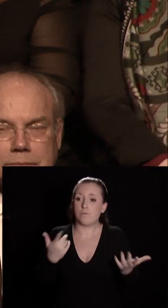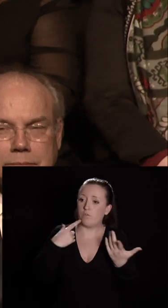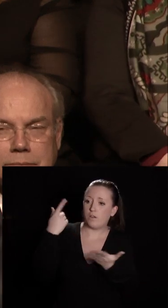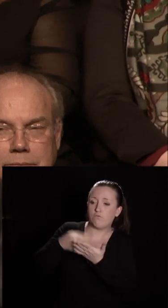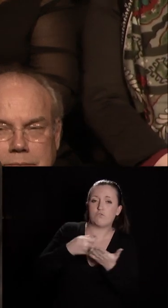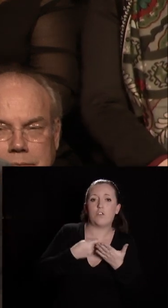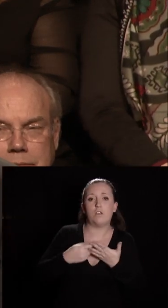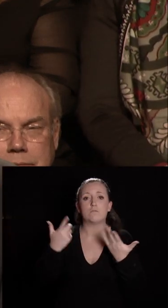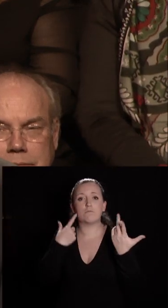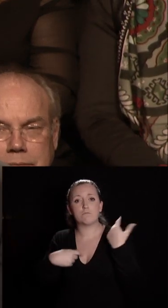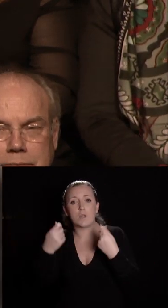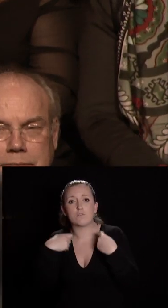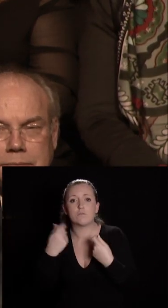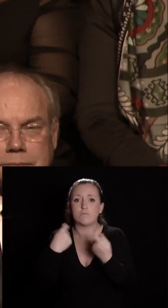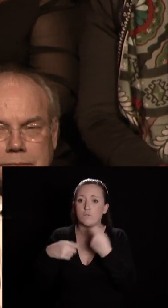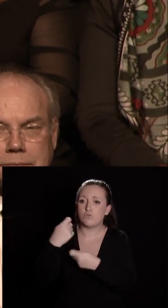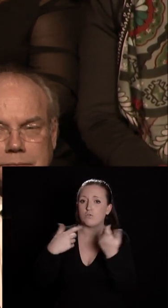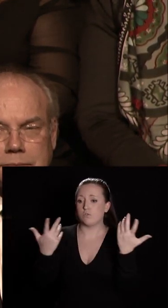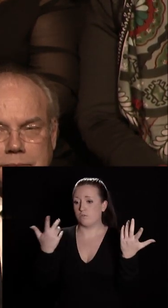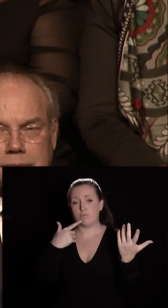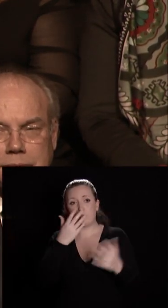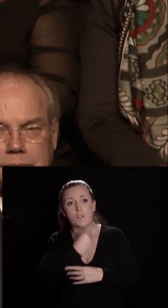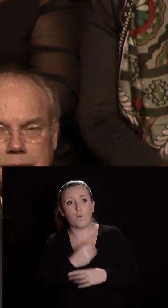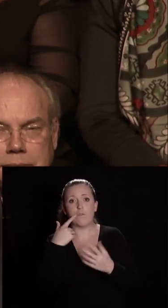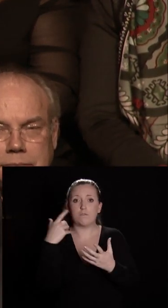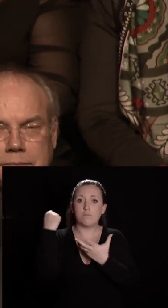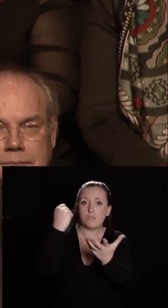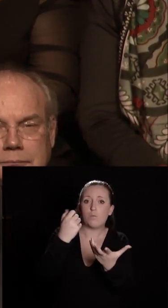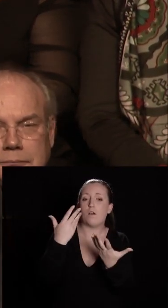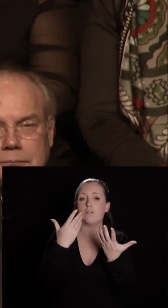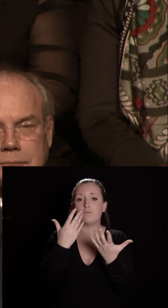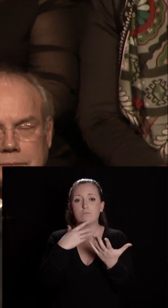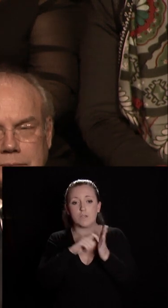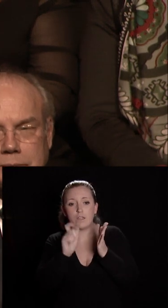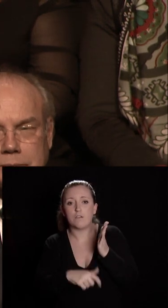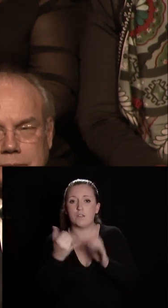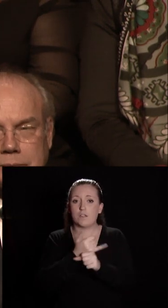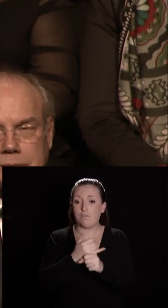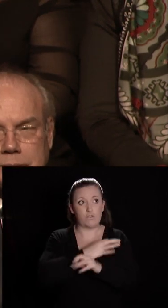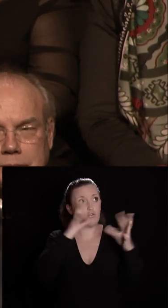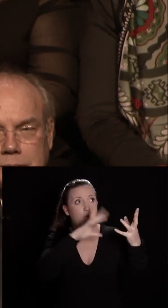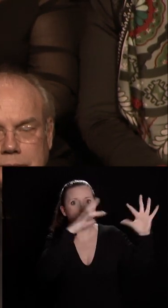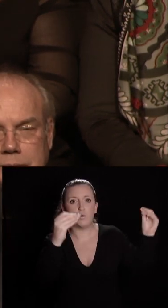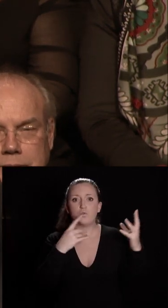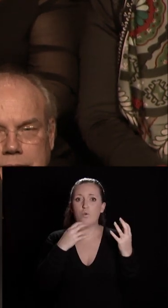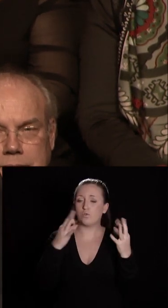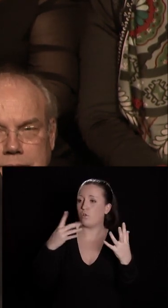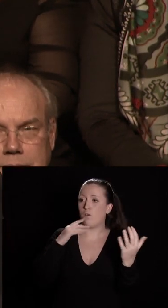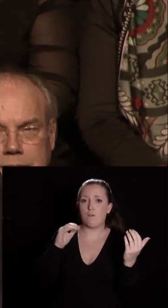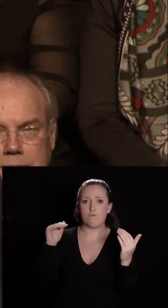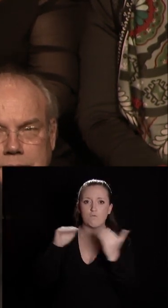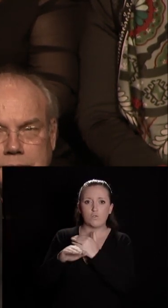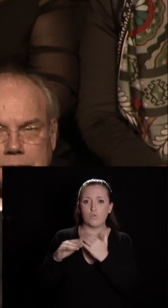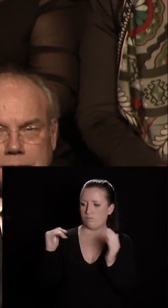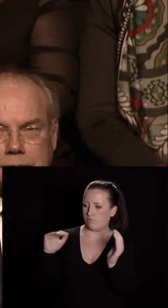son marché découvrir le patrimoine profiter des cafés des restaurants sans le bruit ni la pollution sans les voitures qui frôlent les piétons.